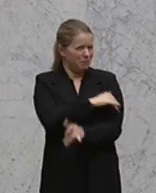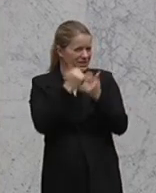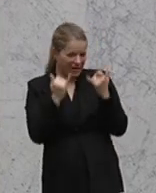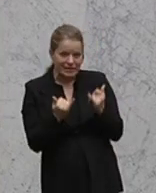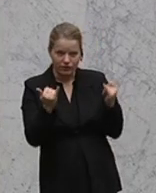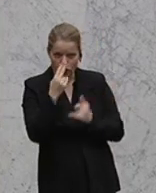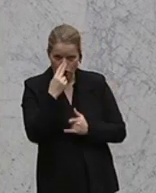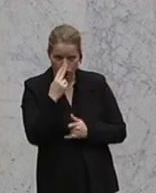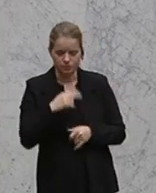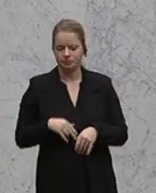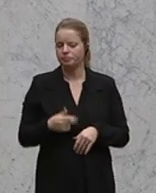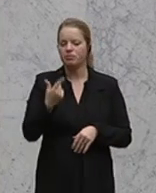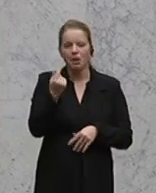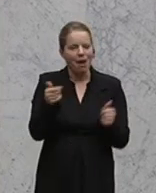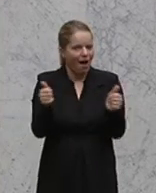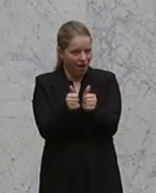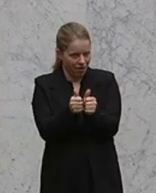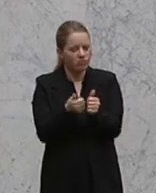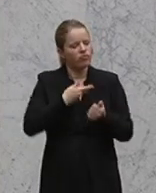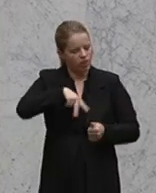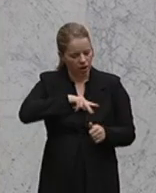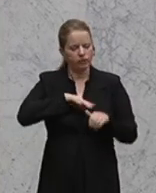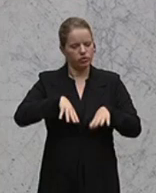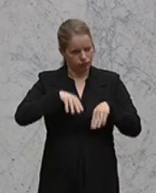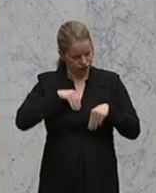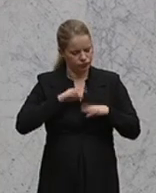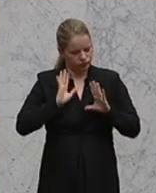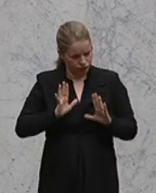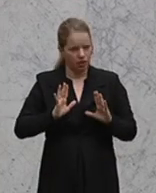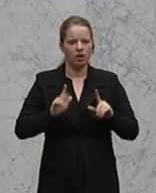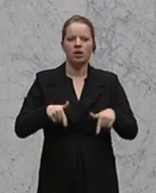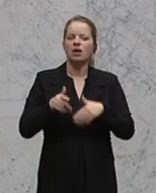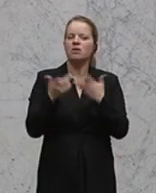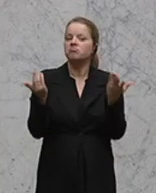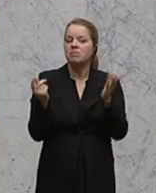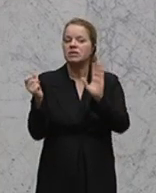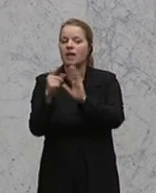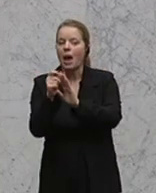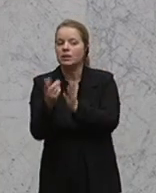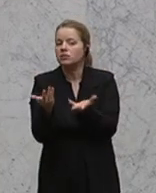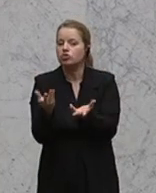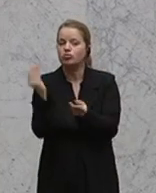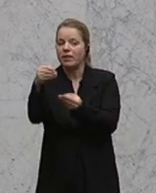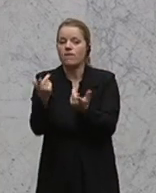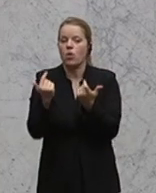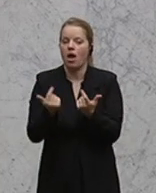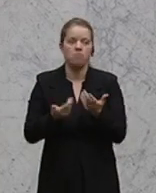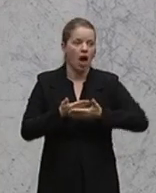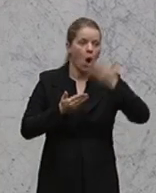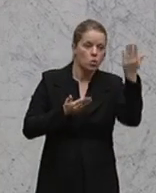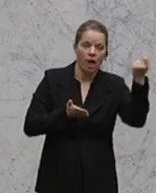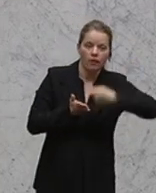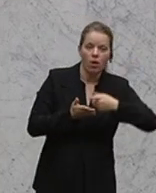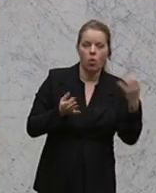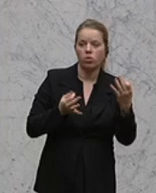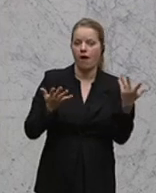haben verantwortungsvolle Paare, die sich eine Samenspende entweder im Ausland besorgt haben, bei Freunden besorgt haben, natürlich